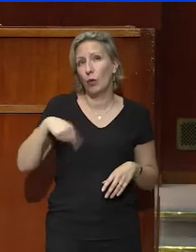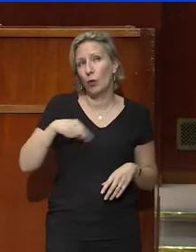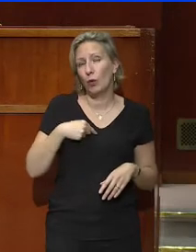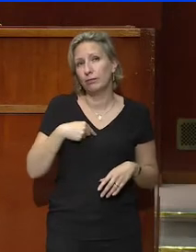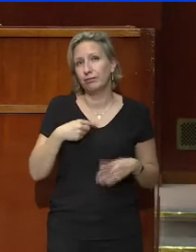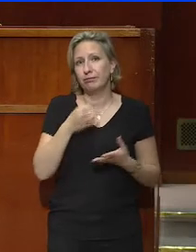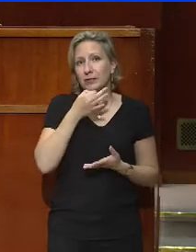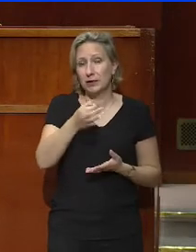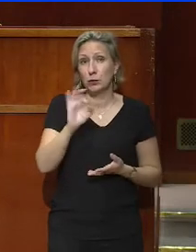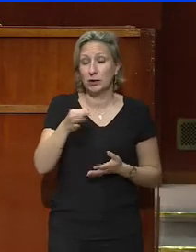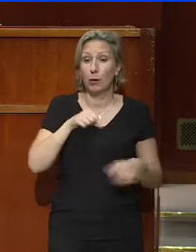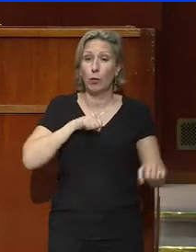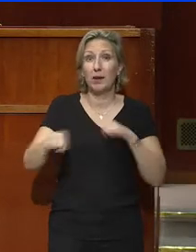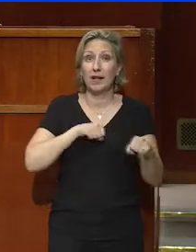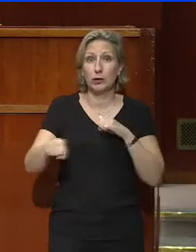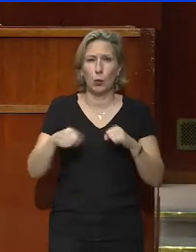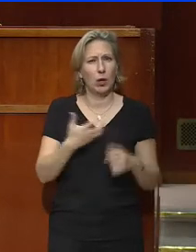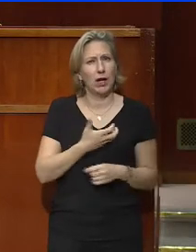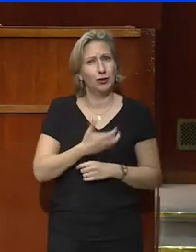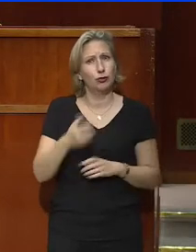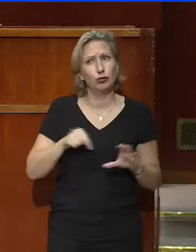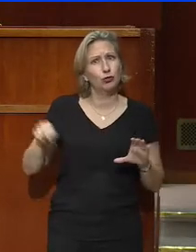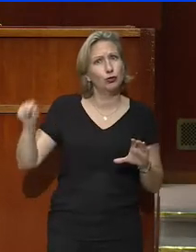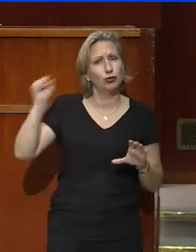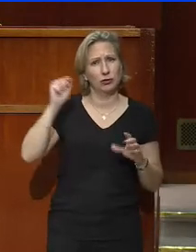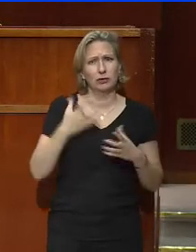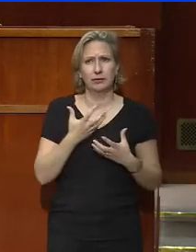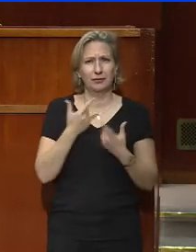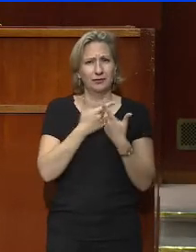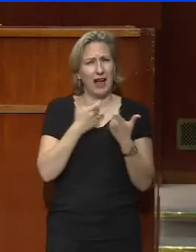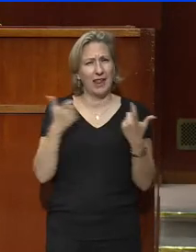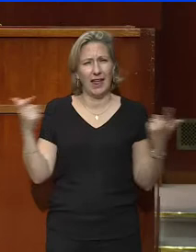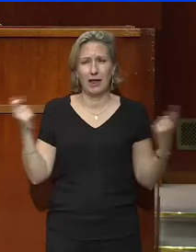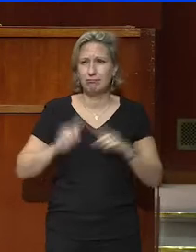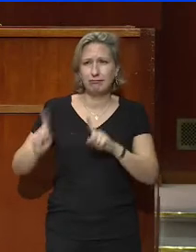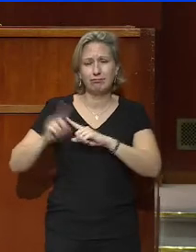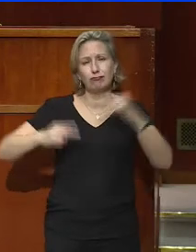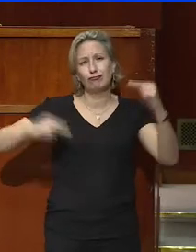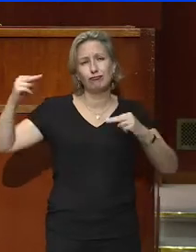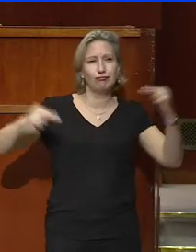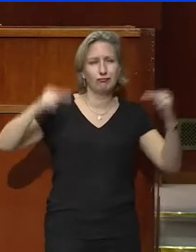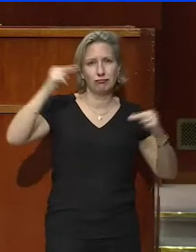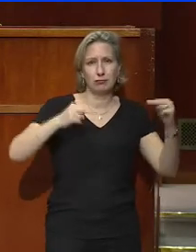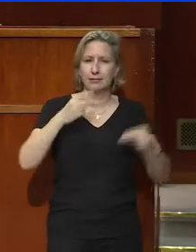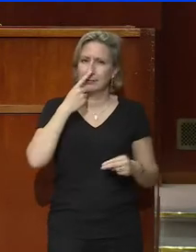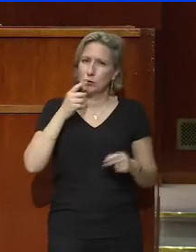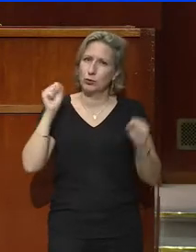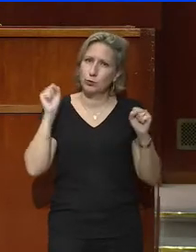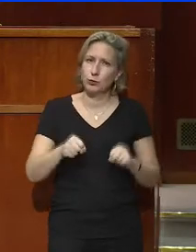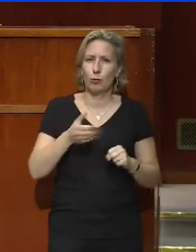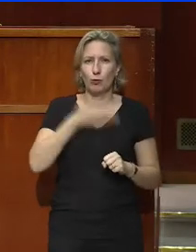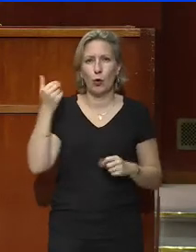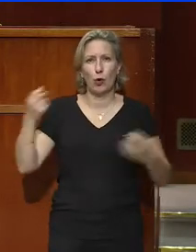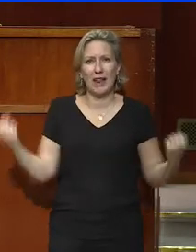que cette mobilisation riche, variée, parfois variable, gagnerait à être animée et